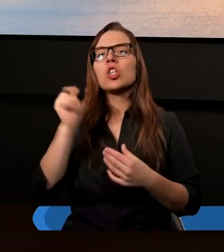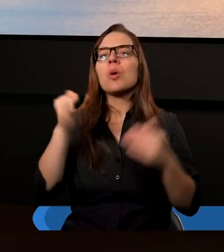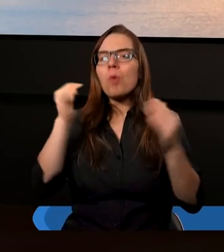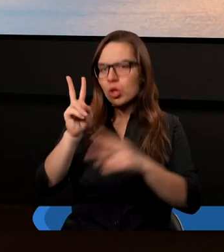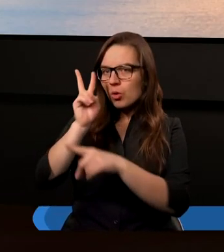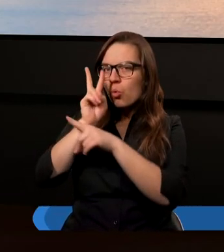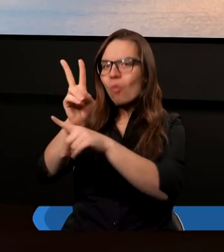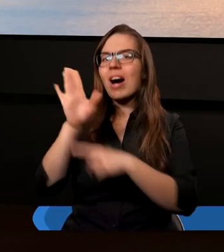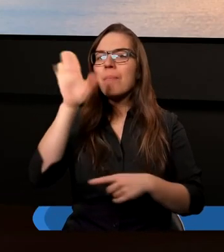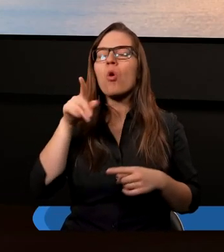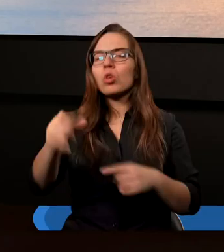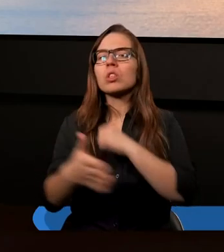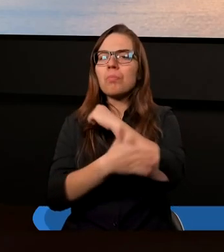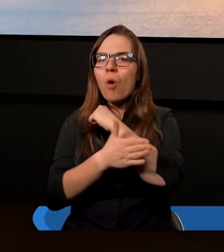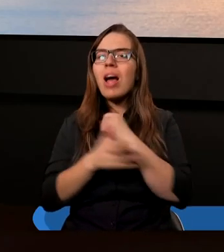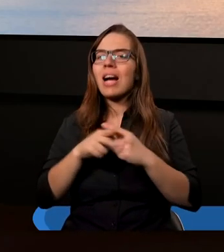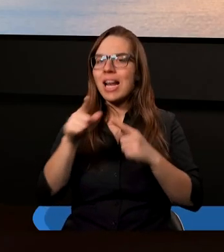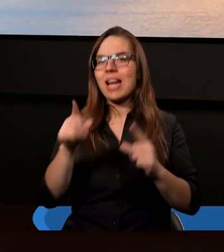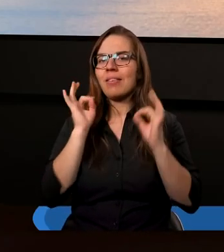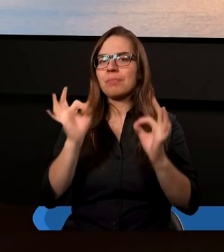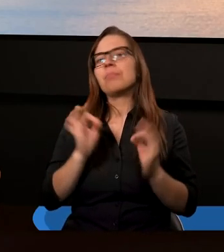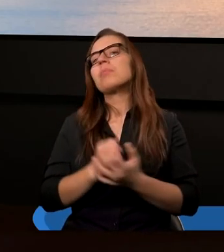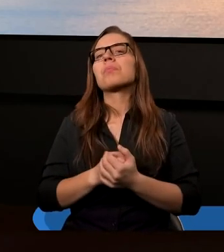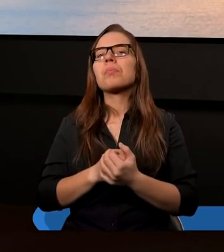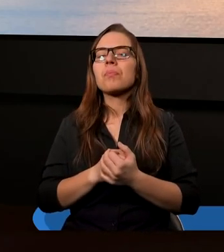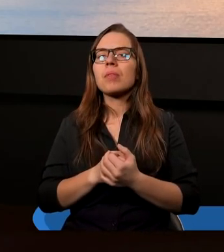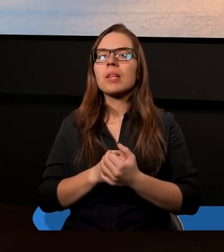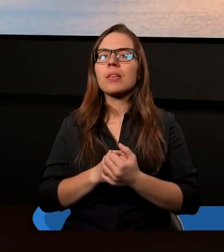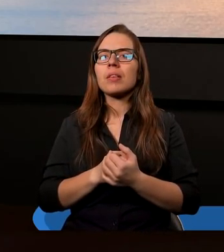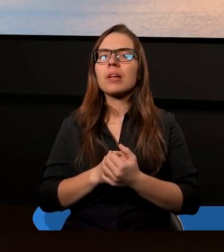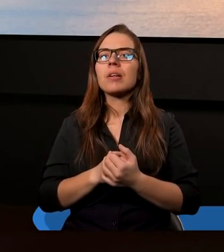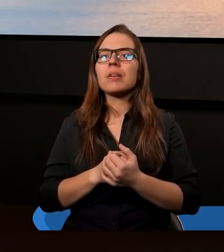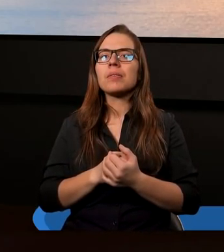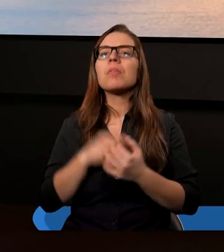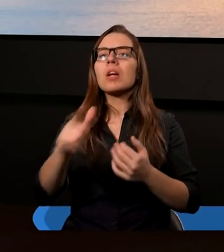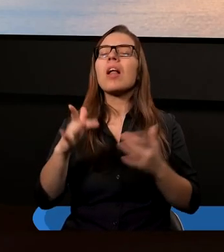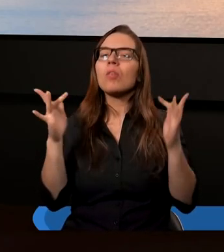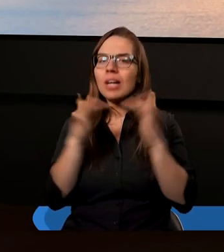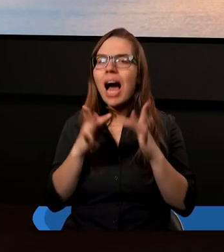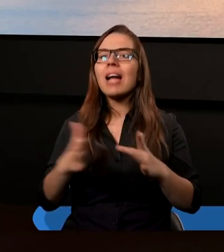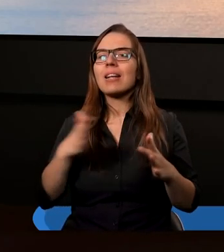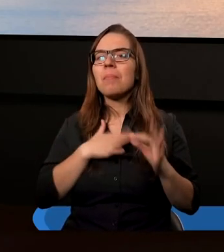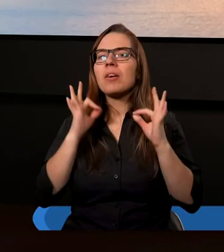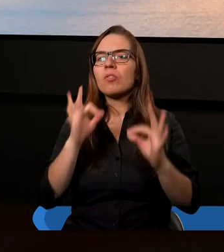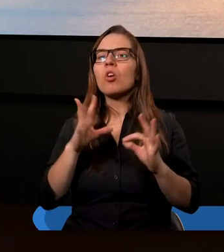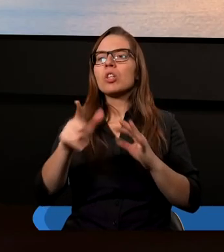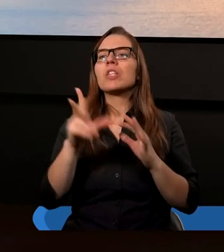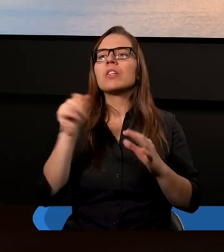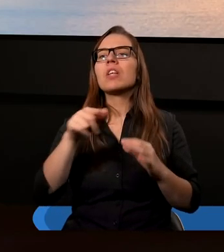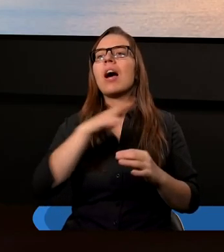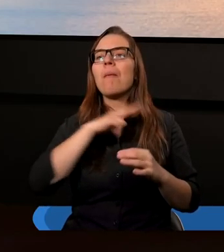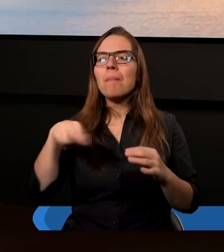na czym to życie moje duchowe polega. Jak najbardziej tutaj, Małgosia, masz pełną rację właśnie w tym, że rzeczywiście